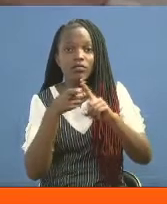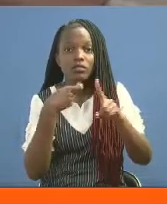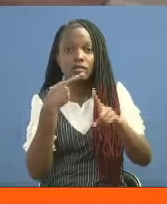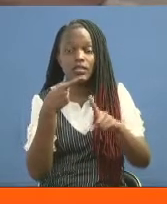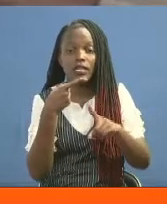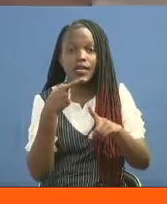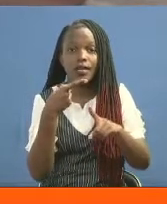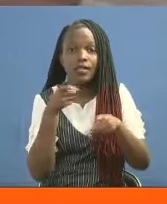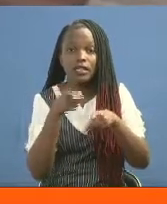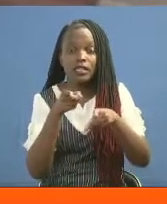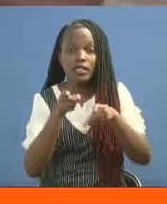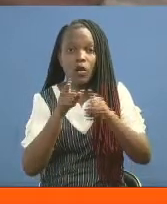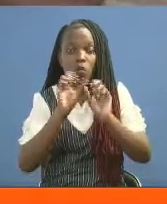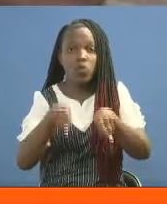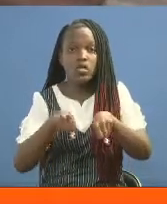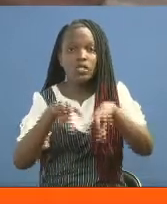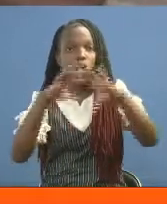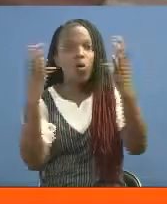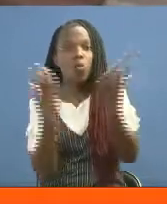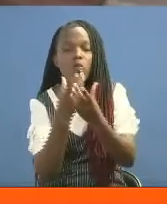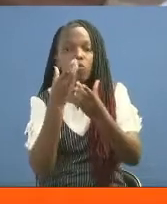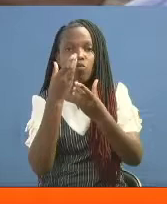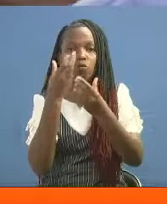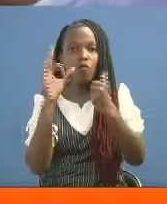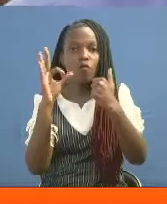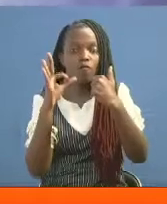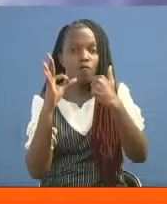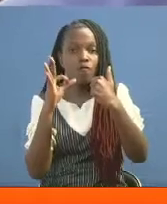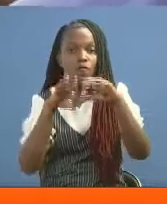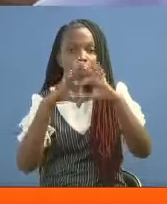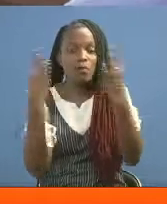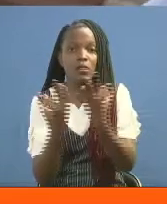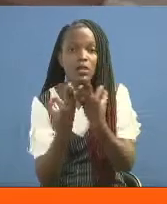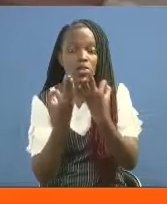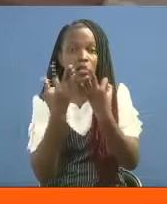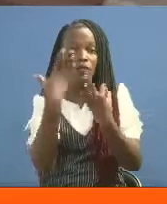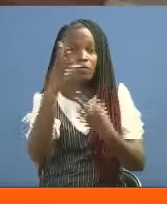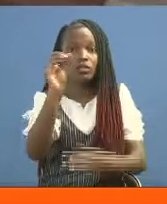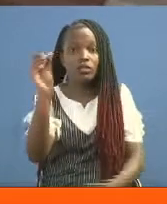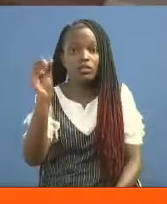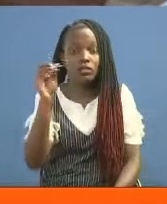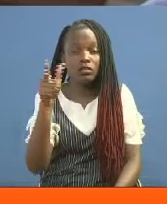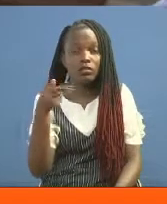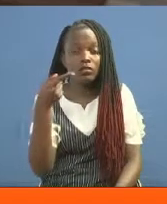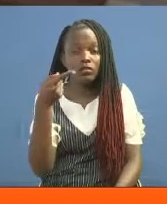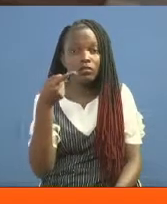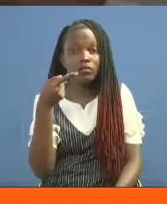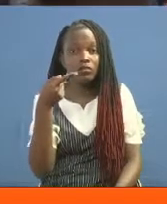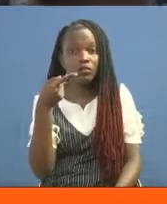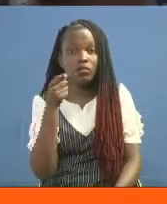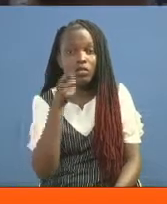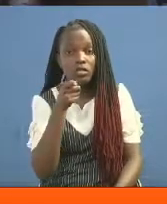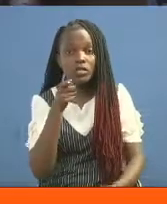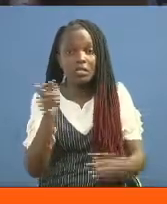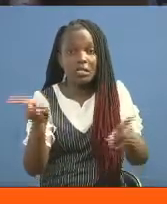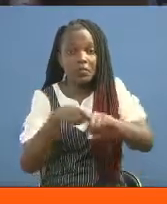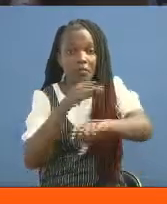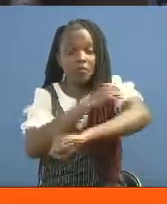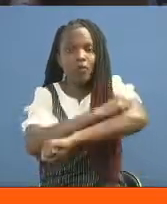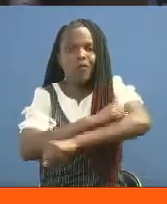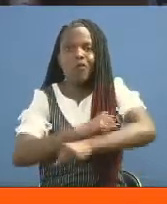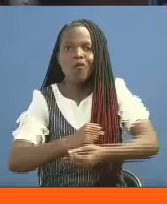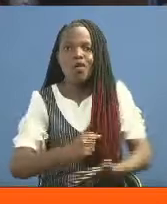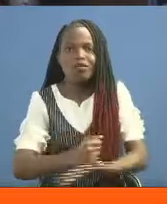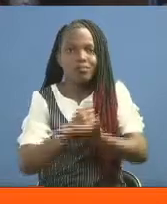shirika hili laweza zaidi ya familia elfu tano na shule kumi zimenufaika na mbradi huu wa ugavi wabara